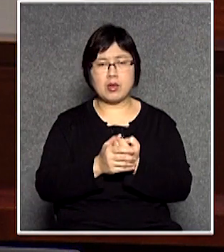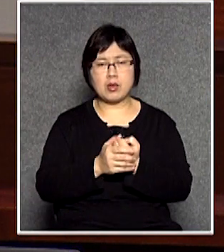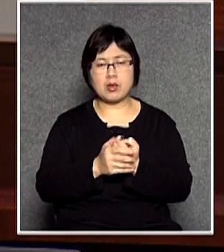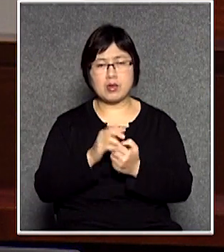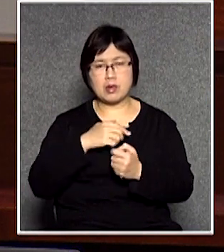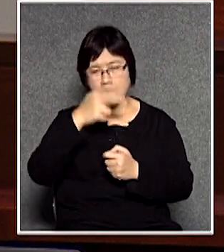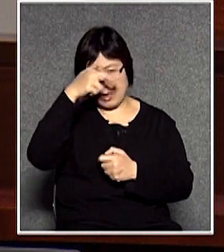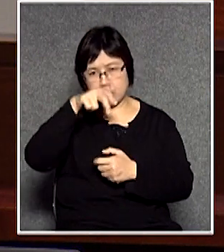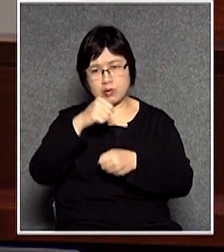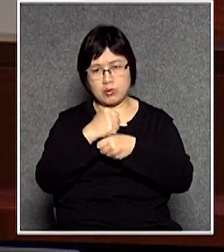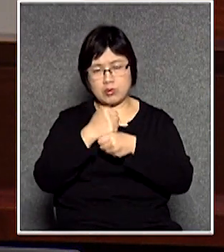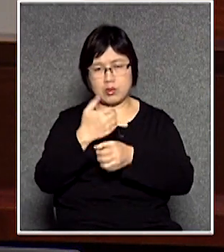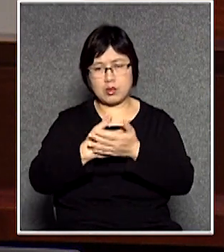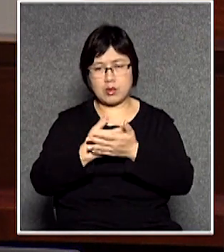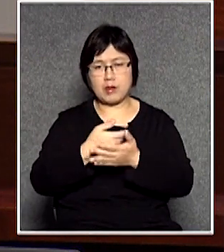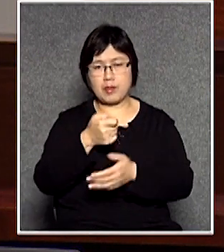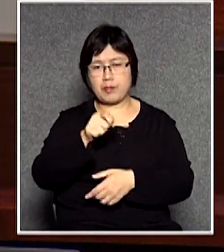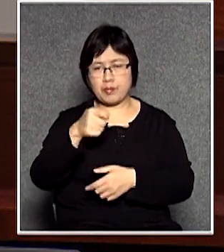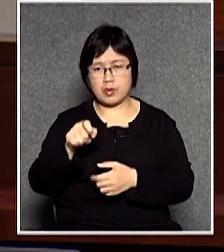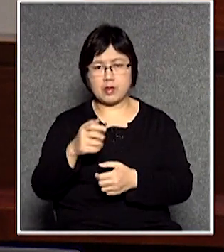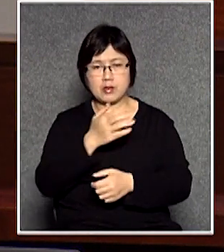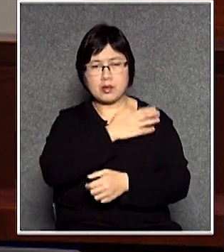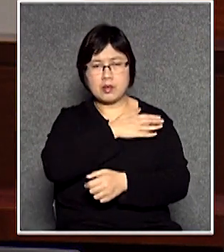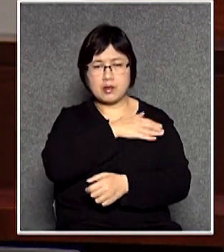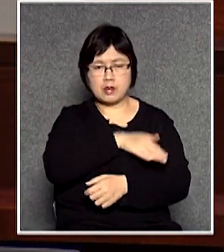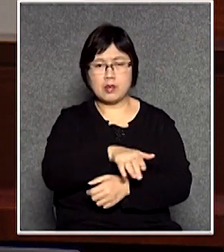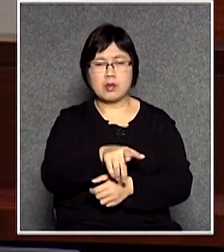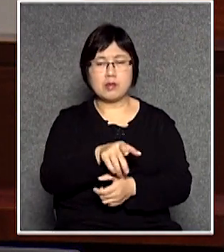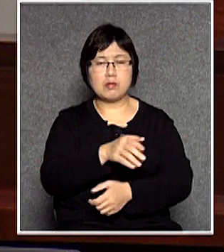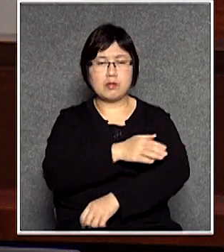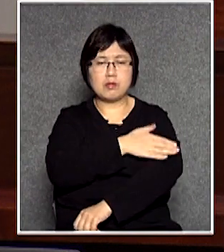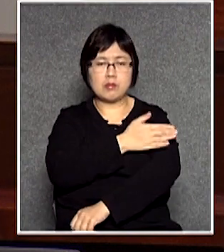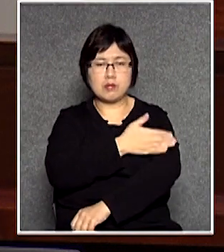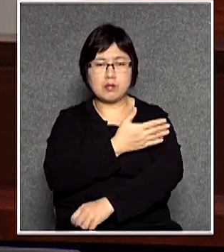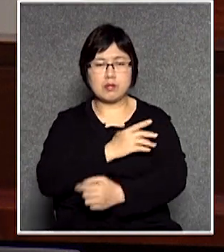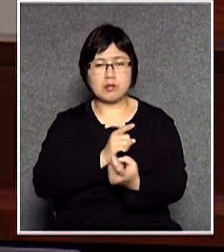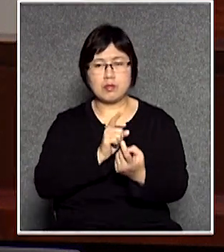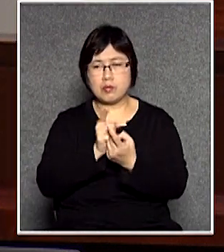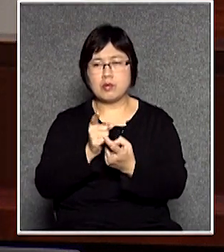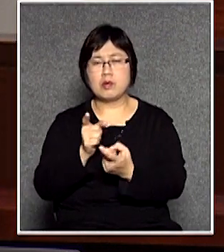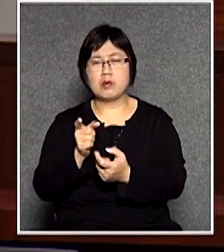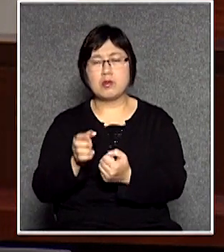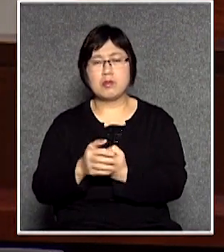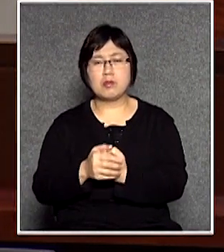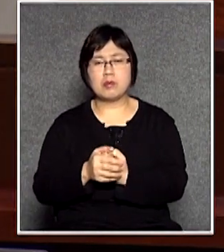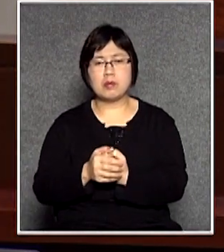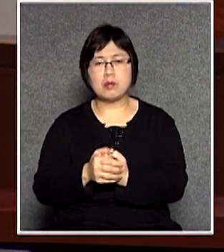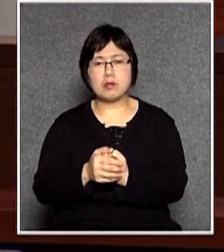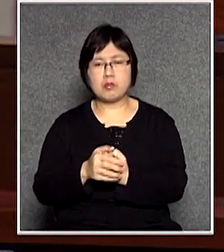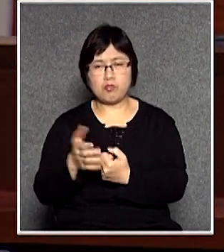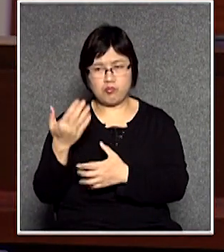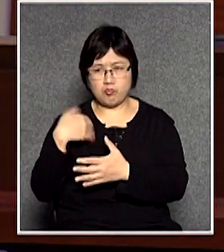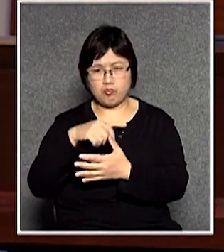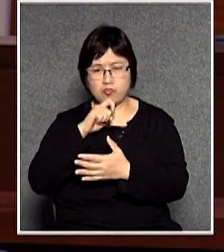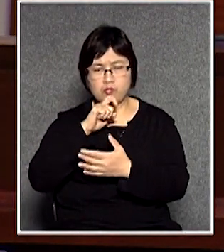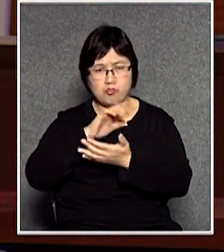行政工作但是將責任就推到前線的執法人員身上過去很多